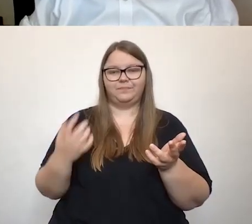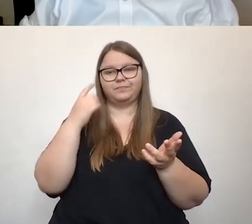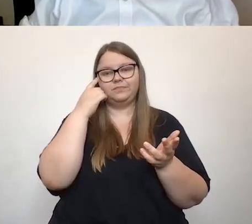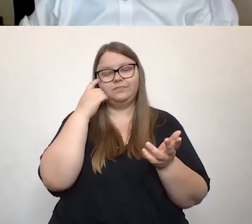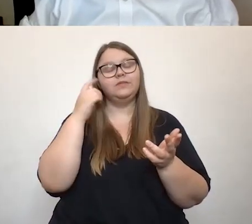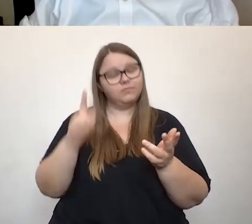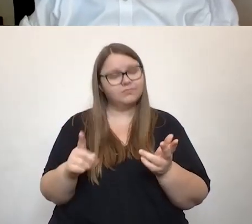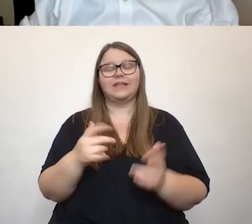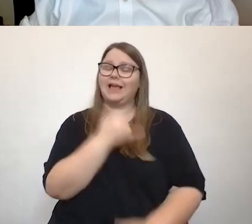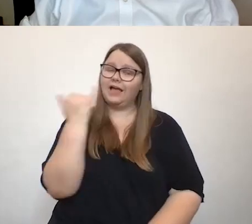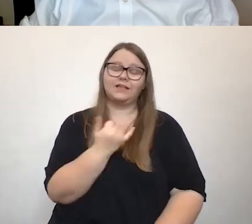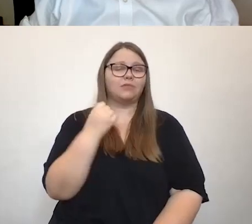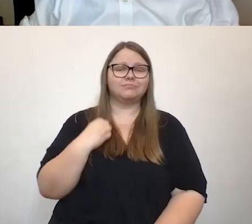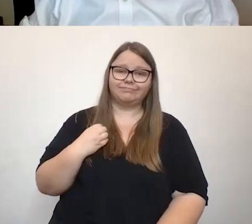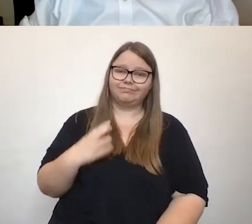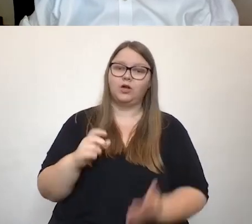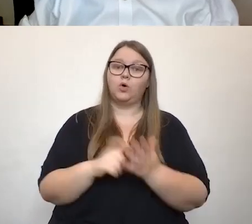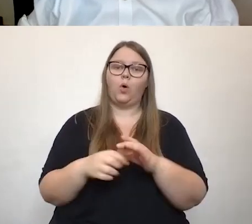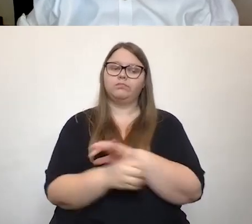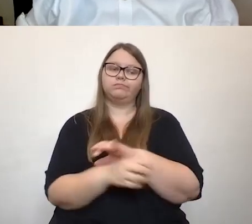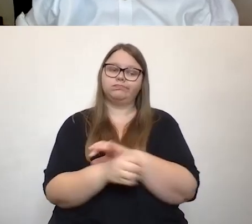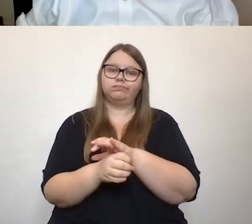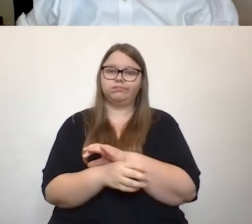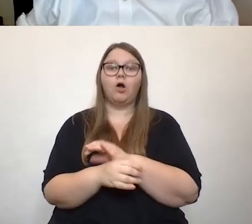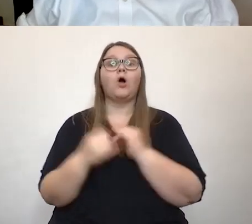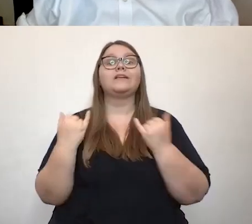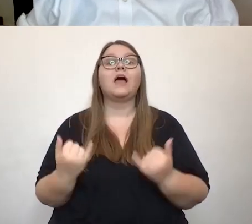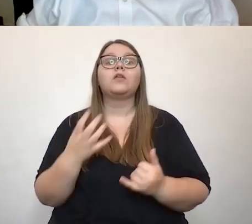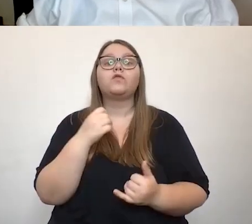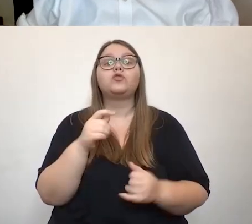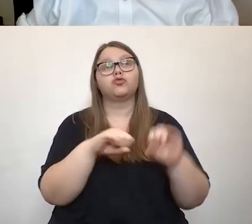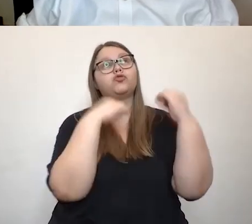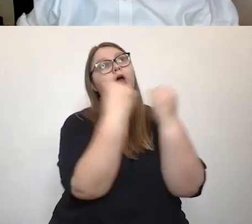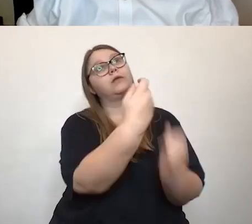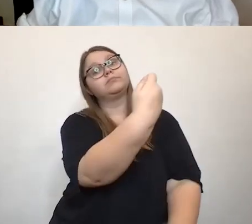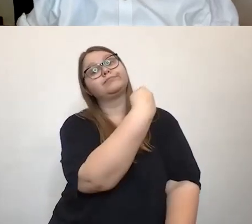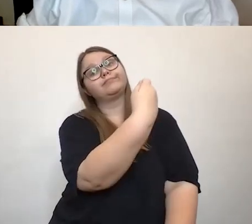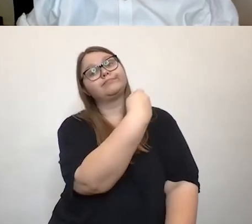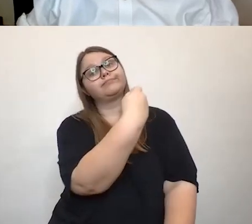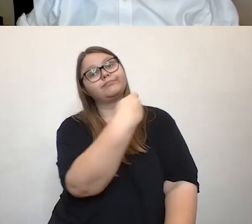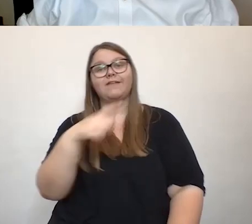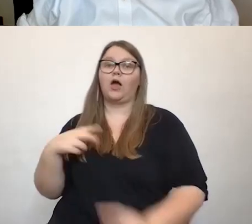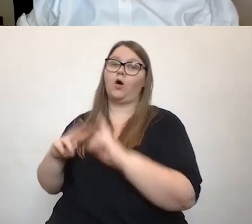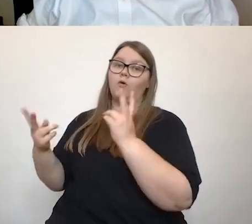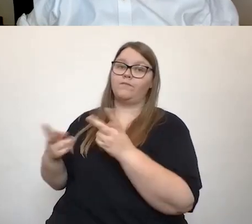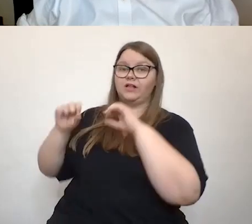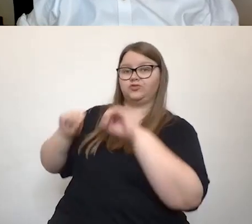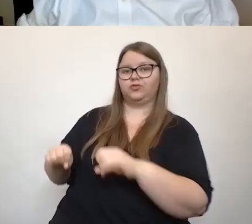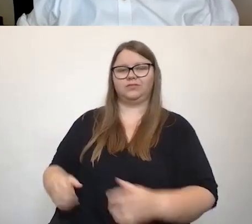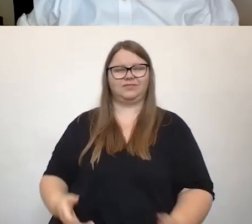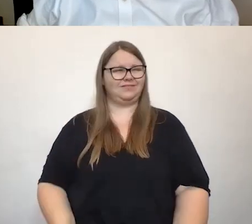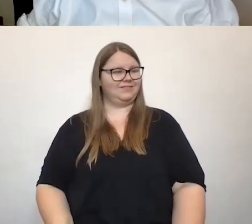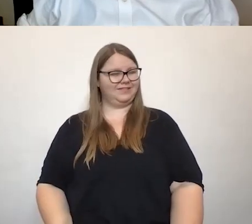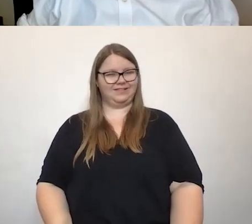sich jahrelang wirklich dumm und dustig verdient dran an Verbrennen und jetzt wollen sie alle Förderprogramme haben dafür, dass sie einen Beitrag